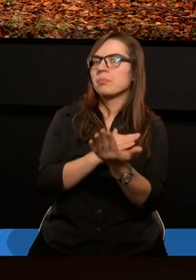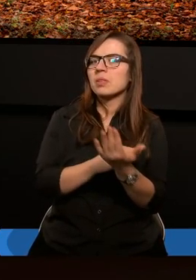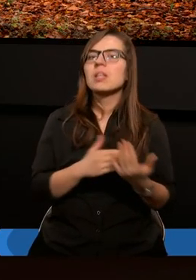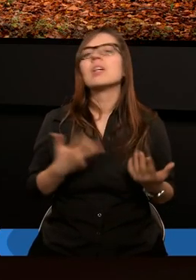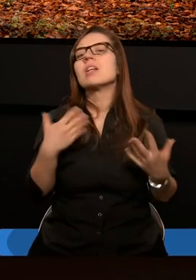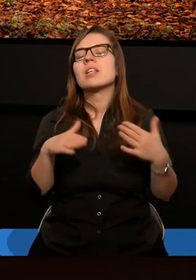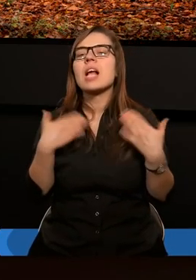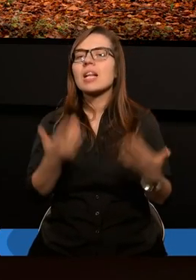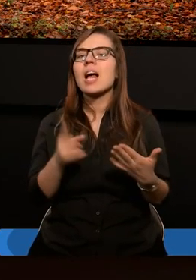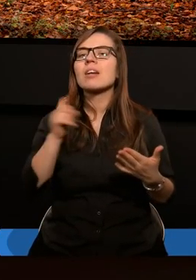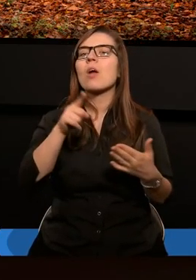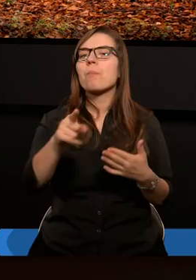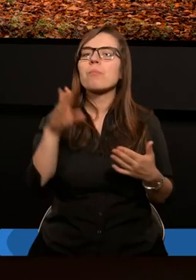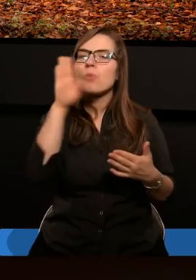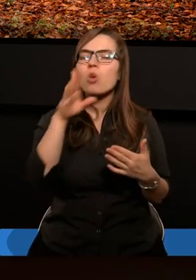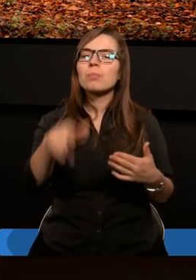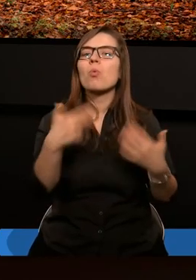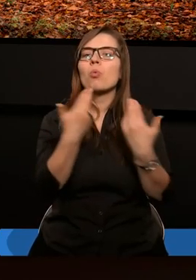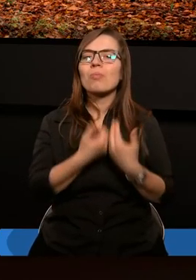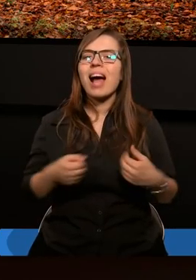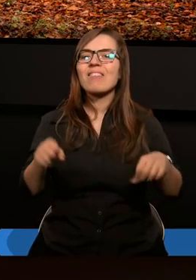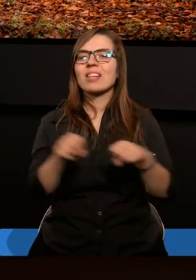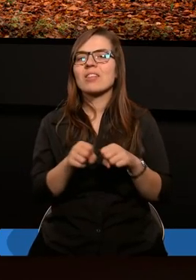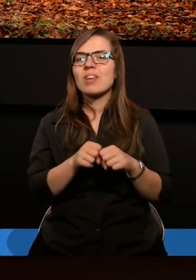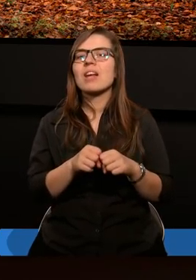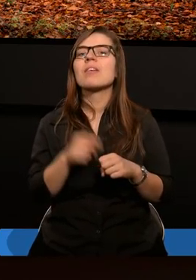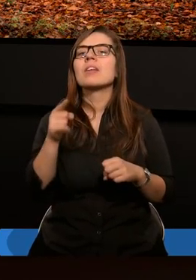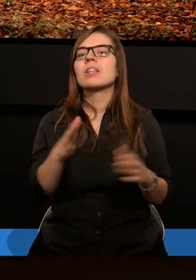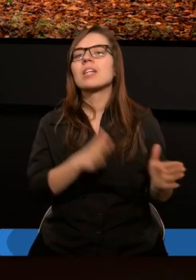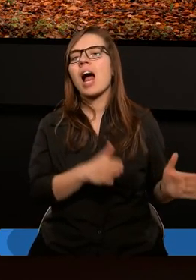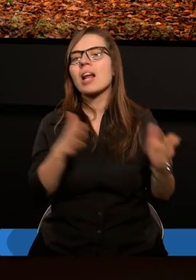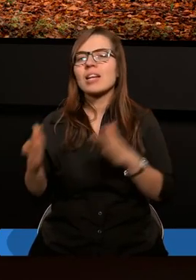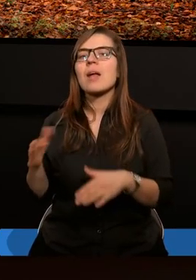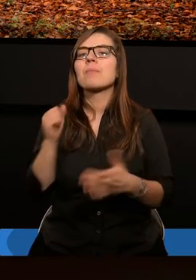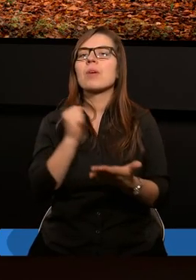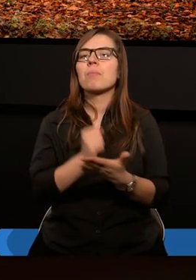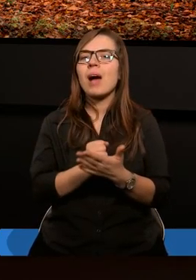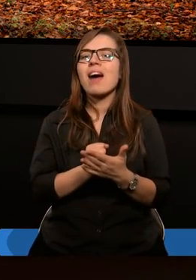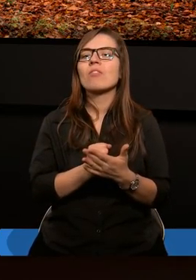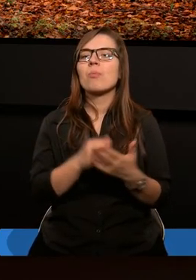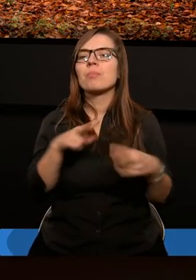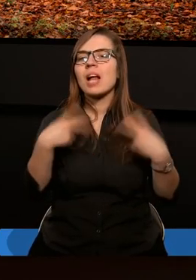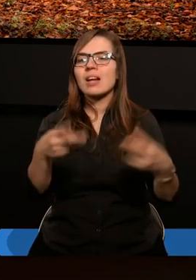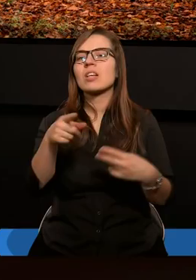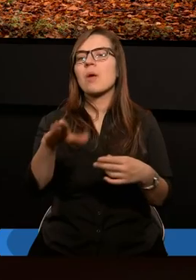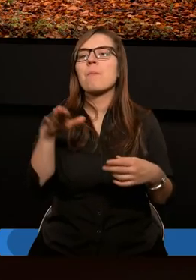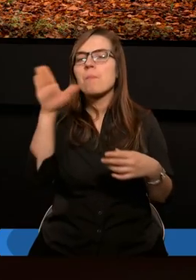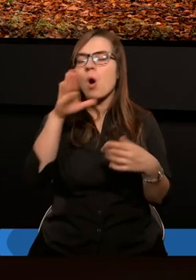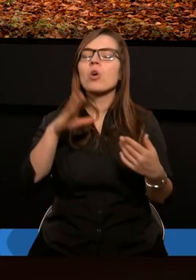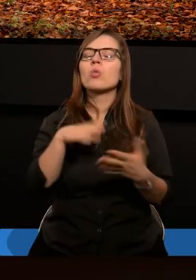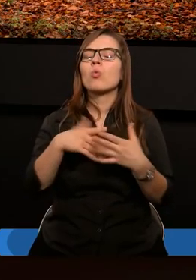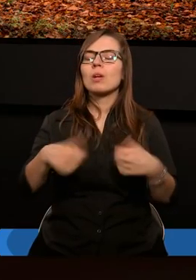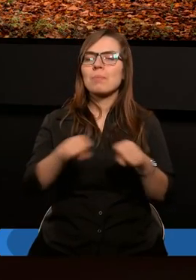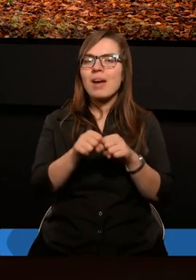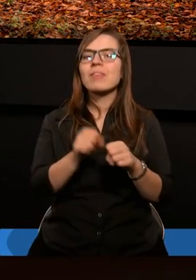i że jest to mijanie się z Bożym usprawiedliwieniem, to ten następny fragment pokazuje, czwarty werset, że tym Bożym